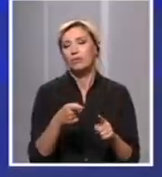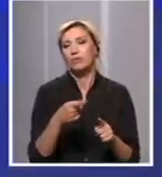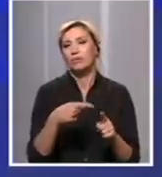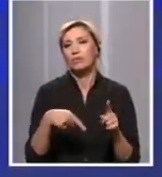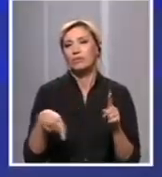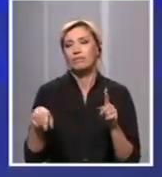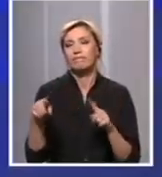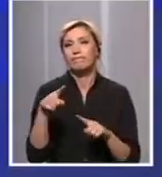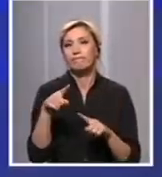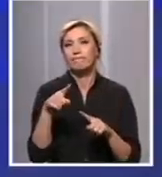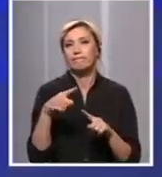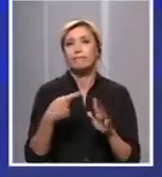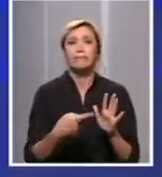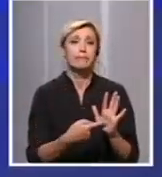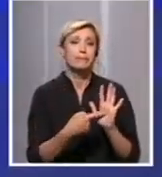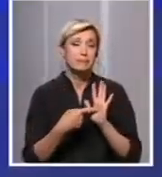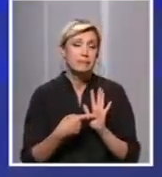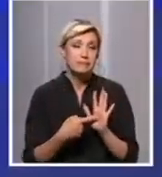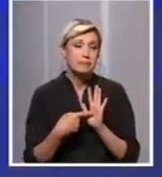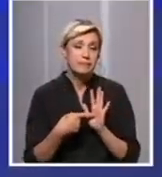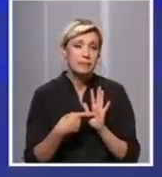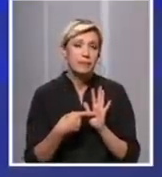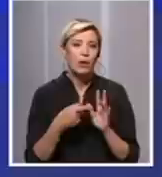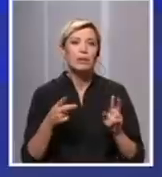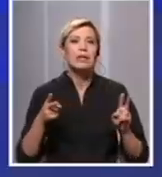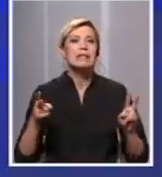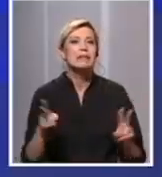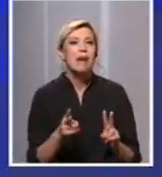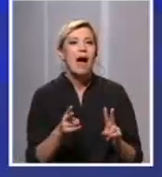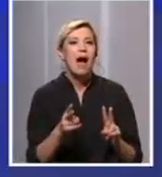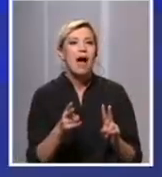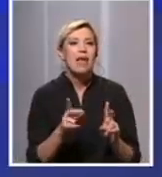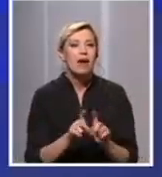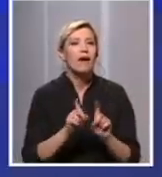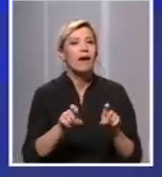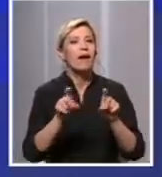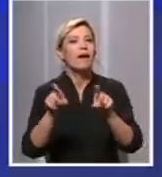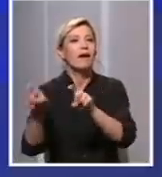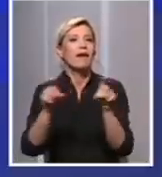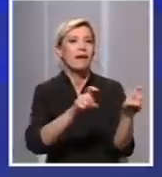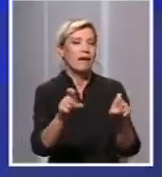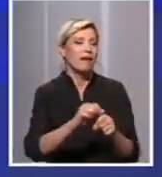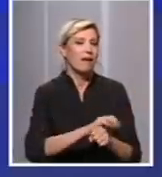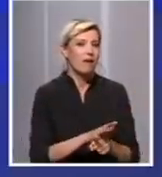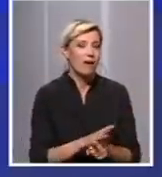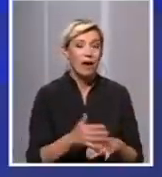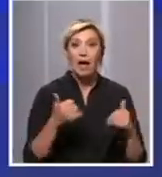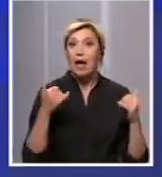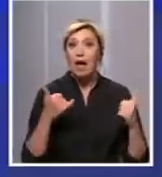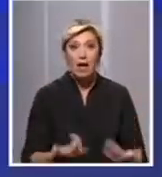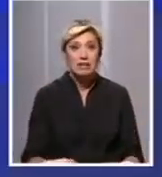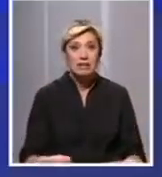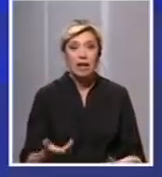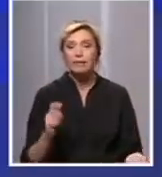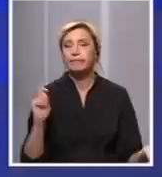indikatori koji su ukazivali na jedan pad aktivnosti ovoga virusa u našoj populaciji. Sad, međutim, vidimo na nivou čitavog sveta